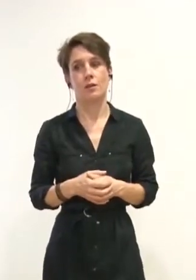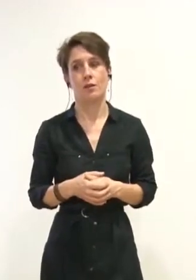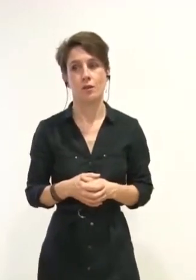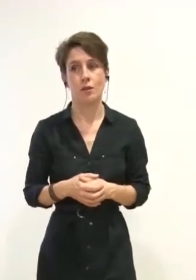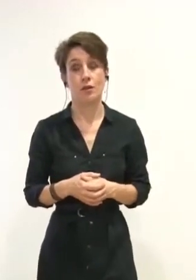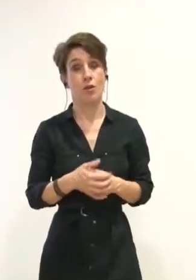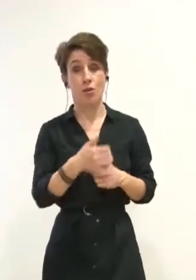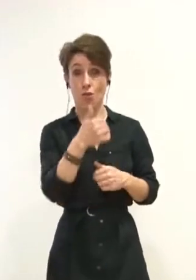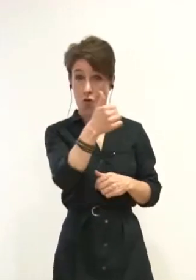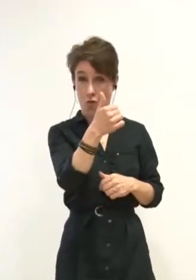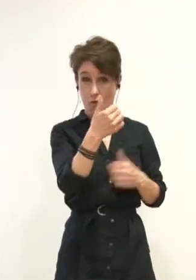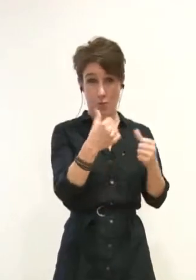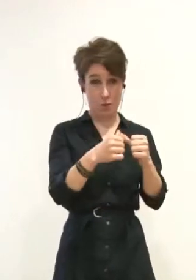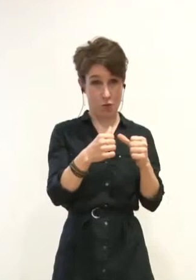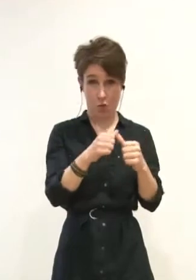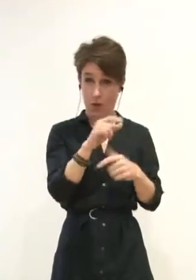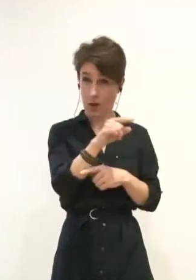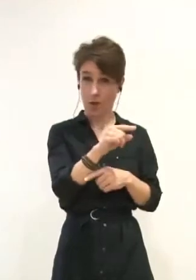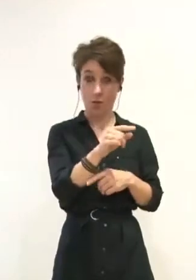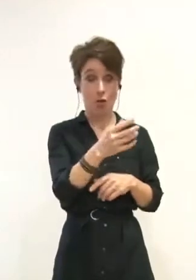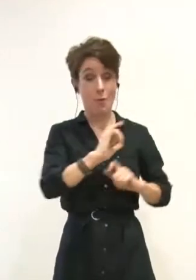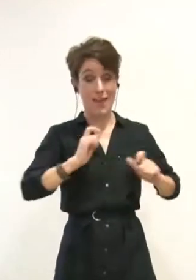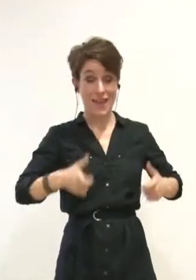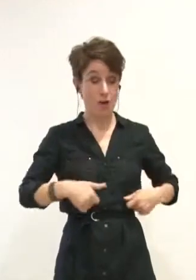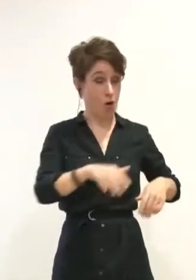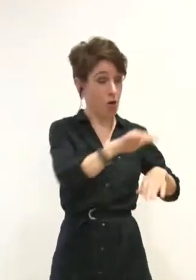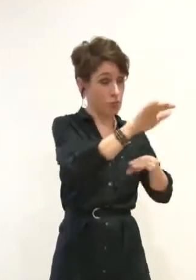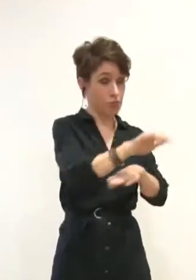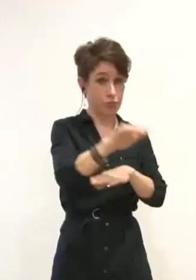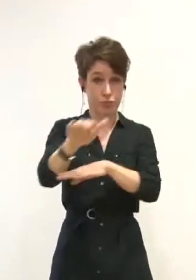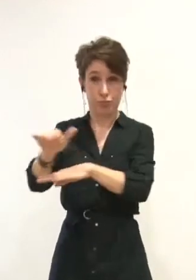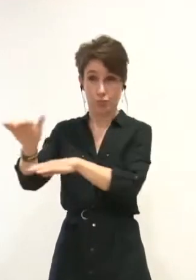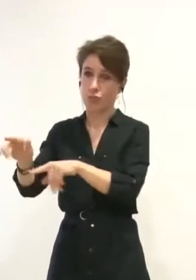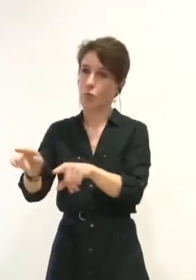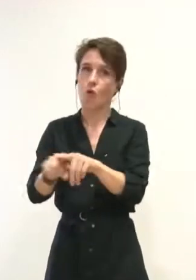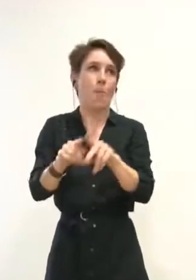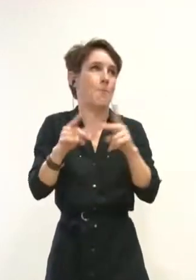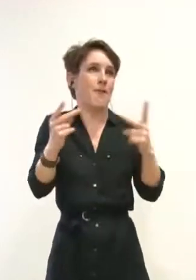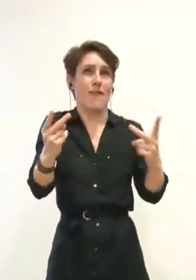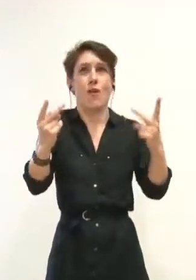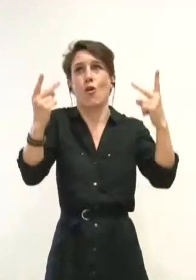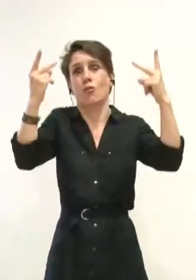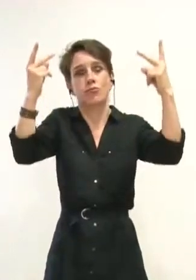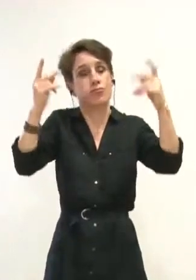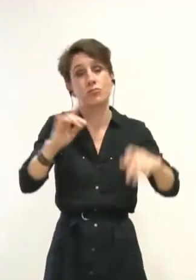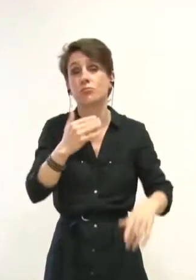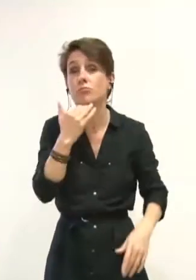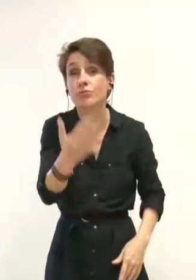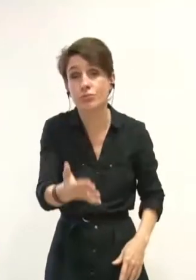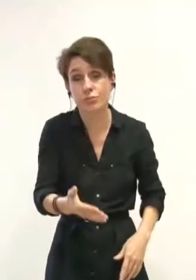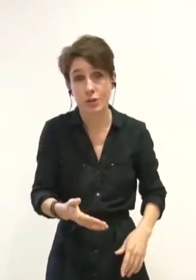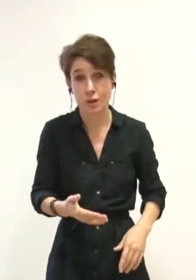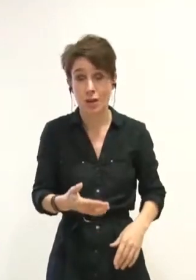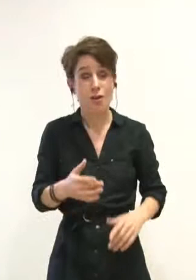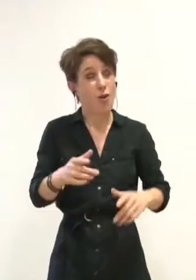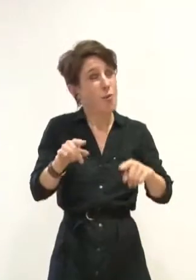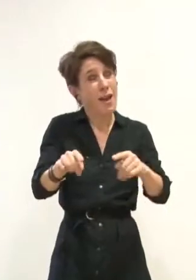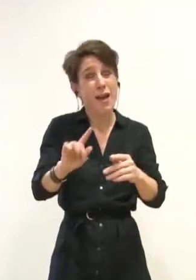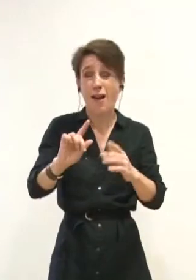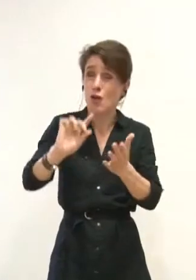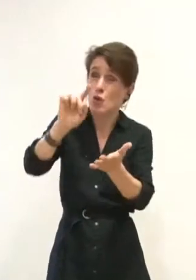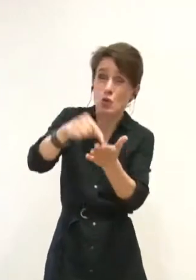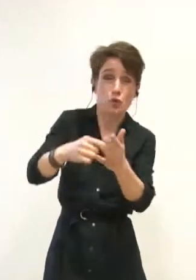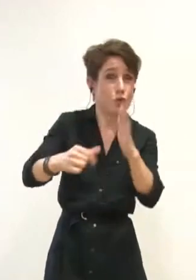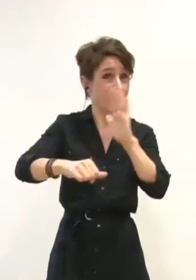choix de présenter l'école, de préserver l'école, de sanctuariser l'école, cet espace essentiel pour les apprentissages et la